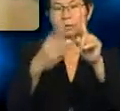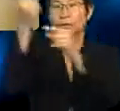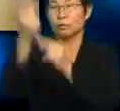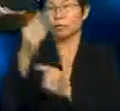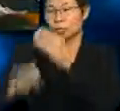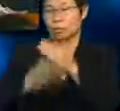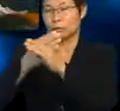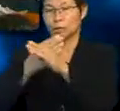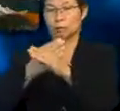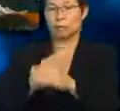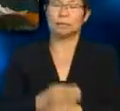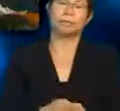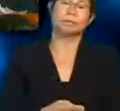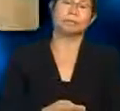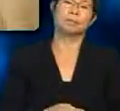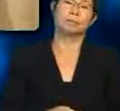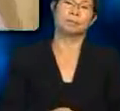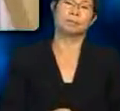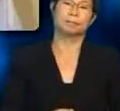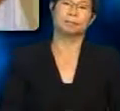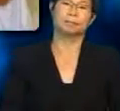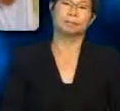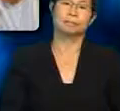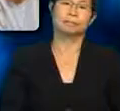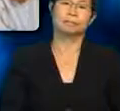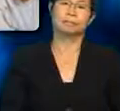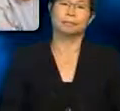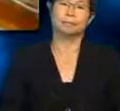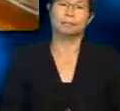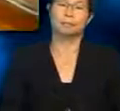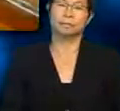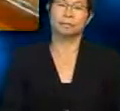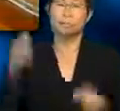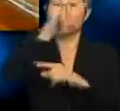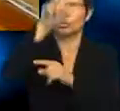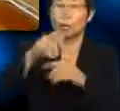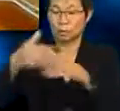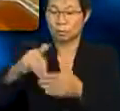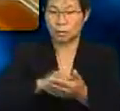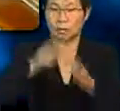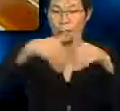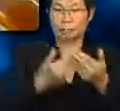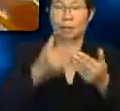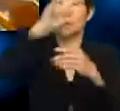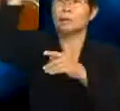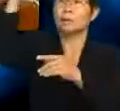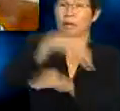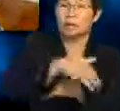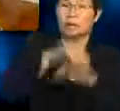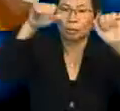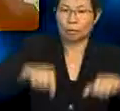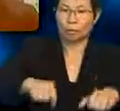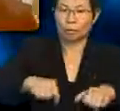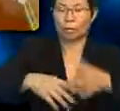bumi, Cikgu. Ya, bagus, Ganesh. Soalan saya yang seterusnya, bagaimana matahari boleh